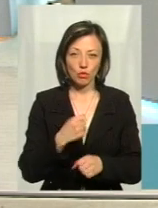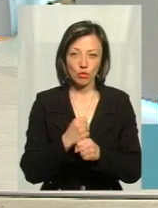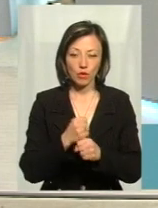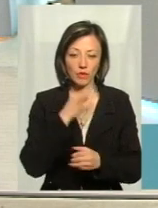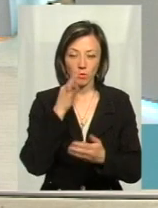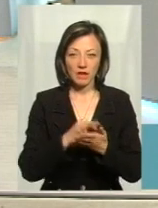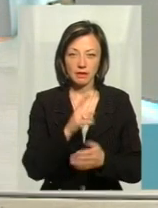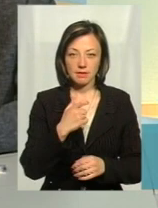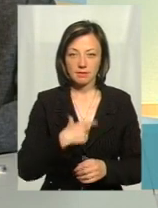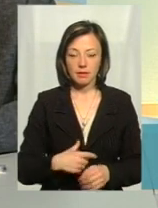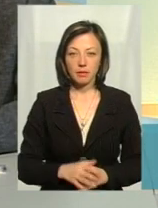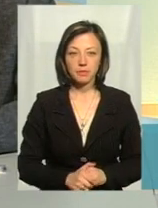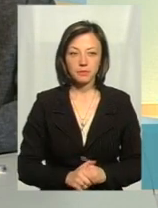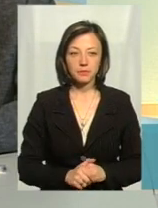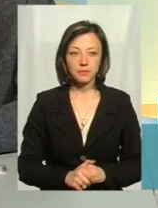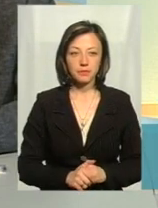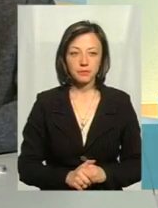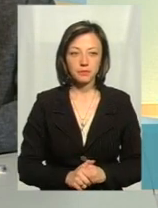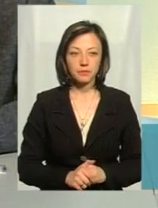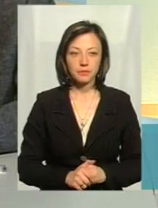несе відповідальність. Тобто якби таким чином.